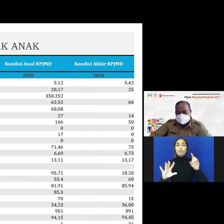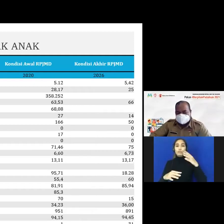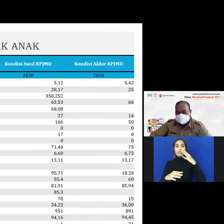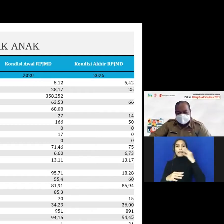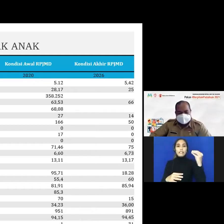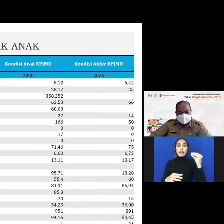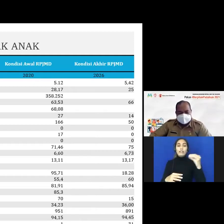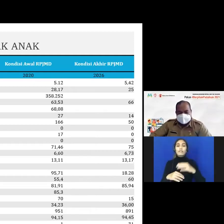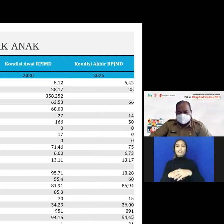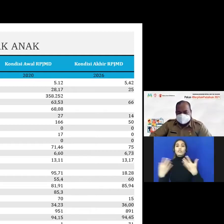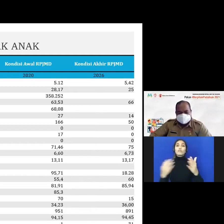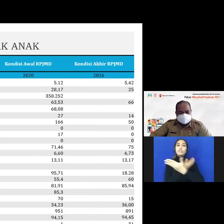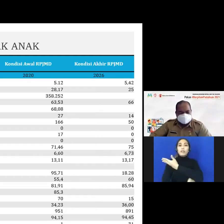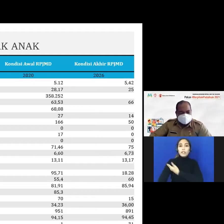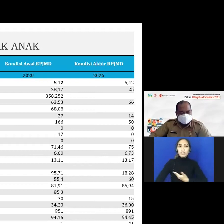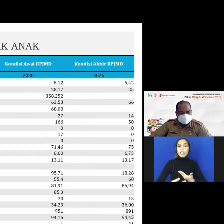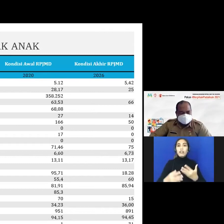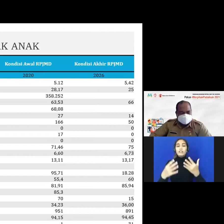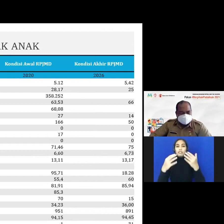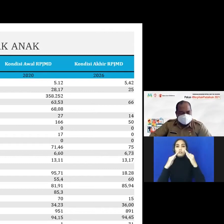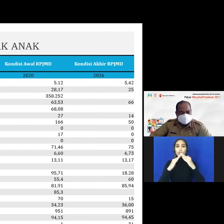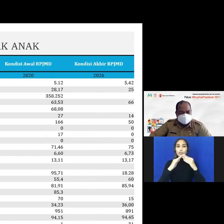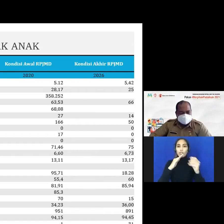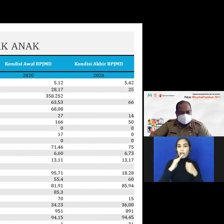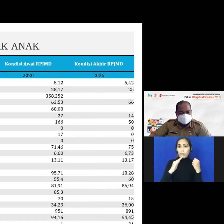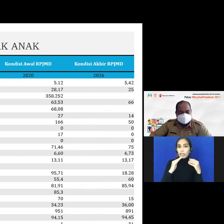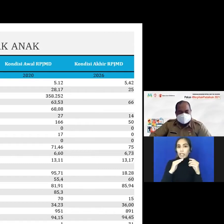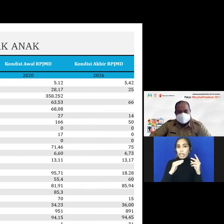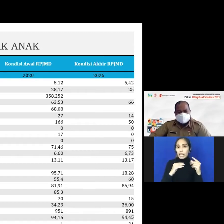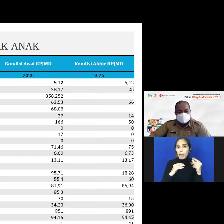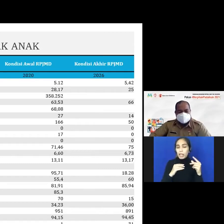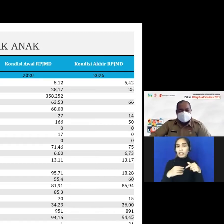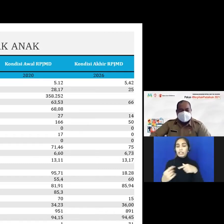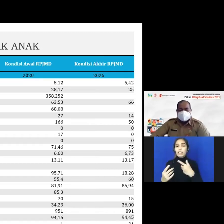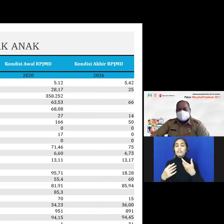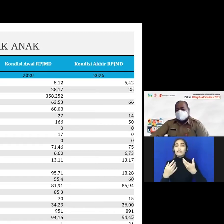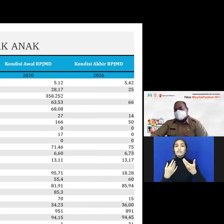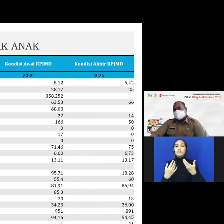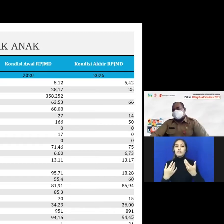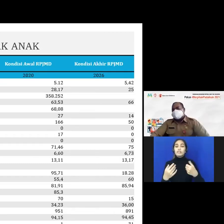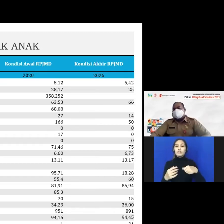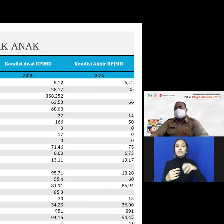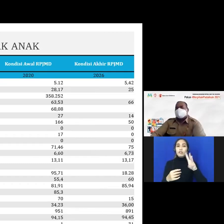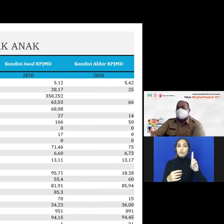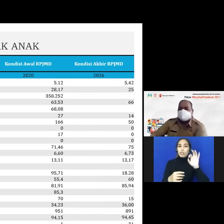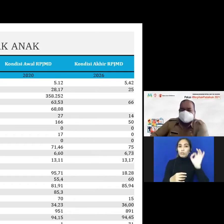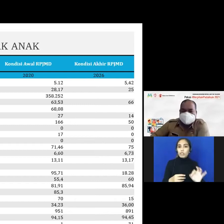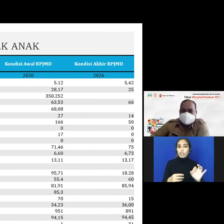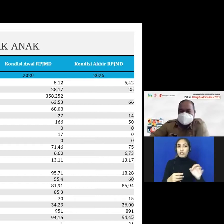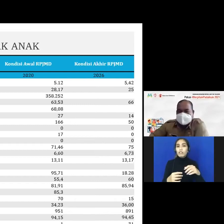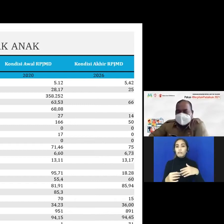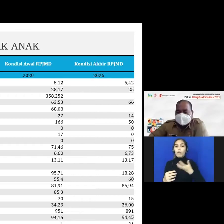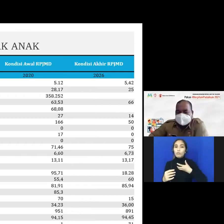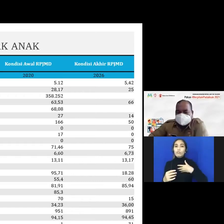rehabilitasi itu kita berharap 100% jumlah anak terlantar yang memperoleh rehabilitasi sosial juga 100